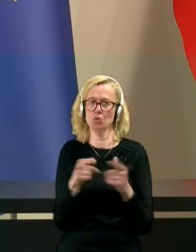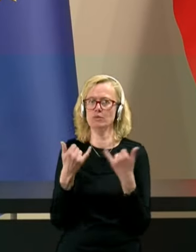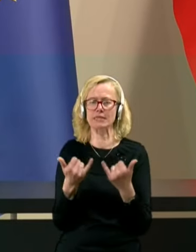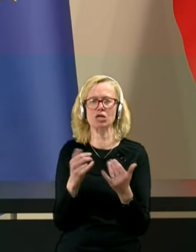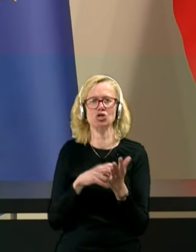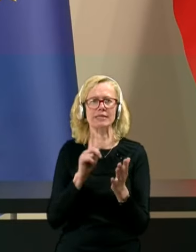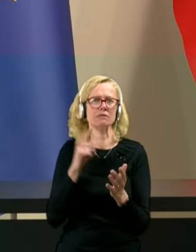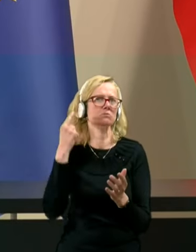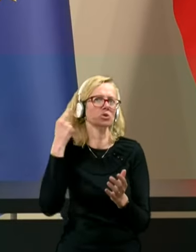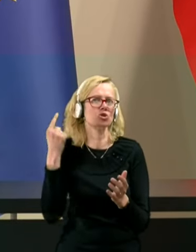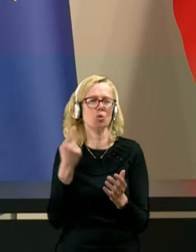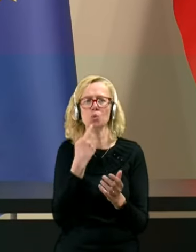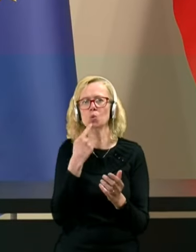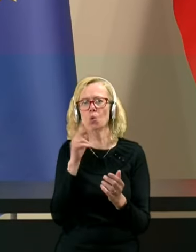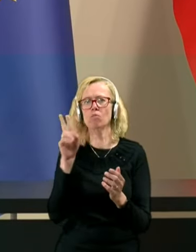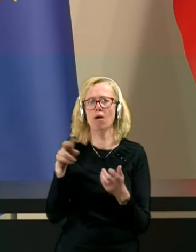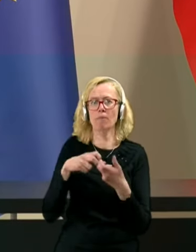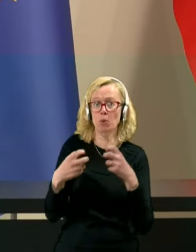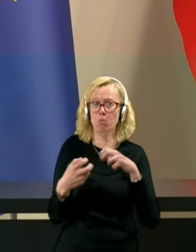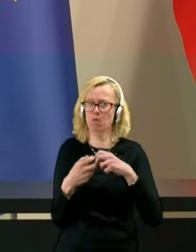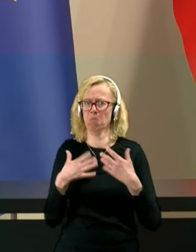da bi imel kdo probleme s tem.